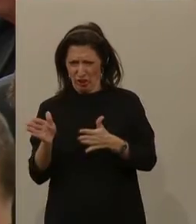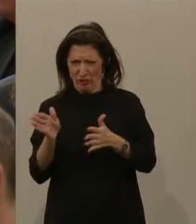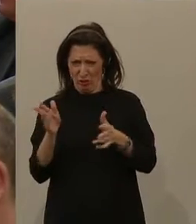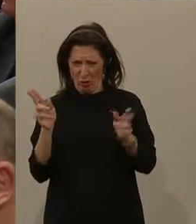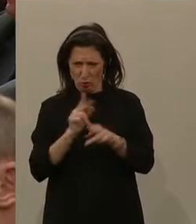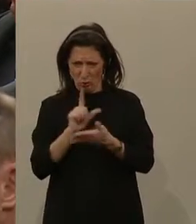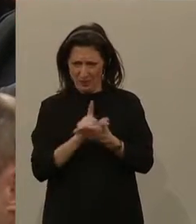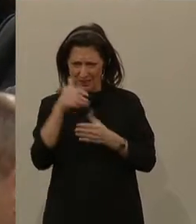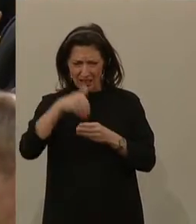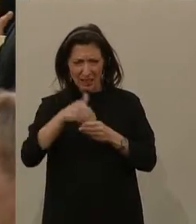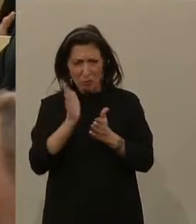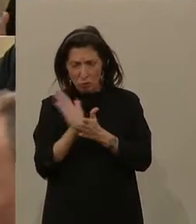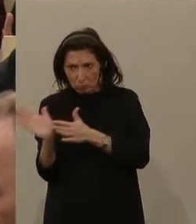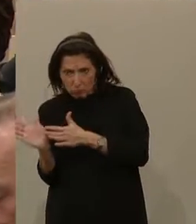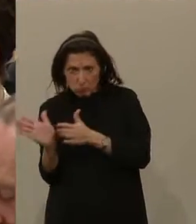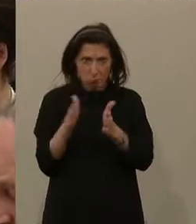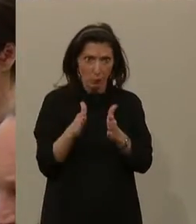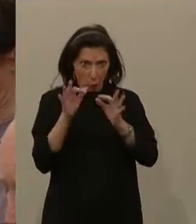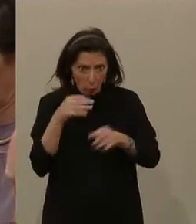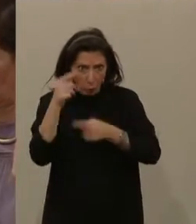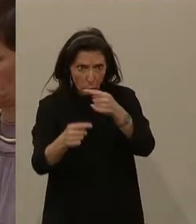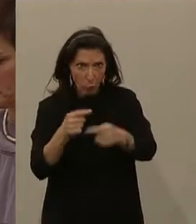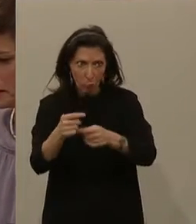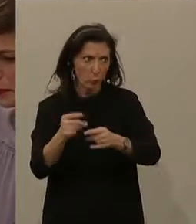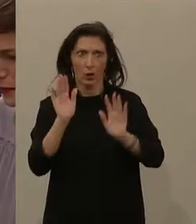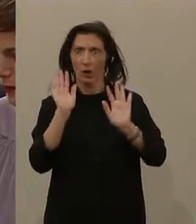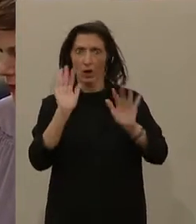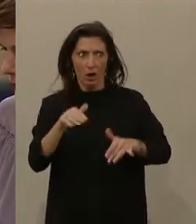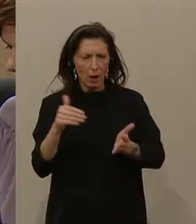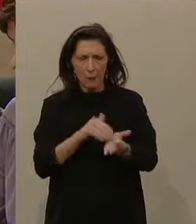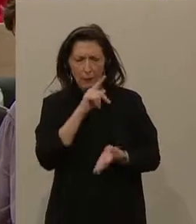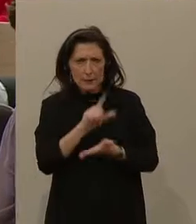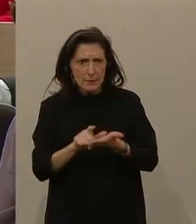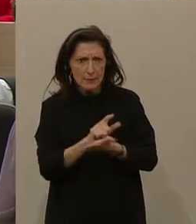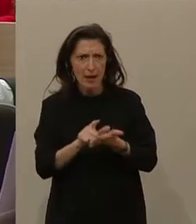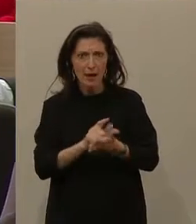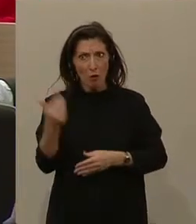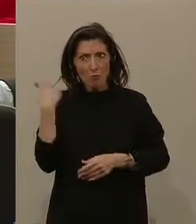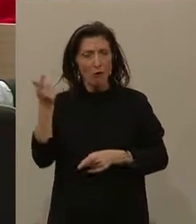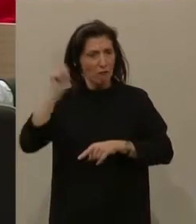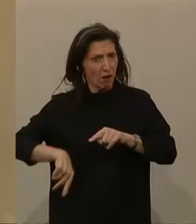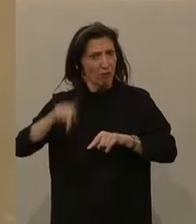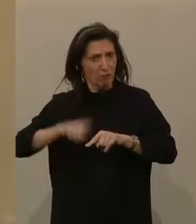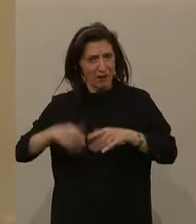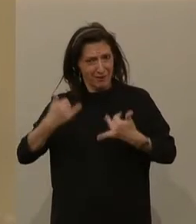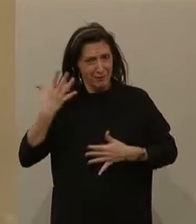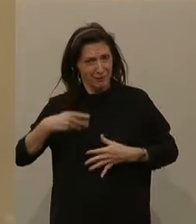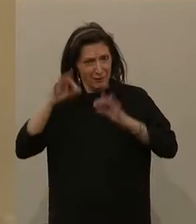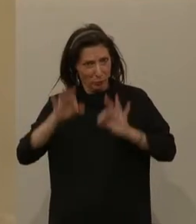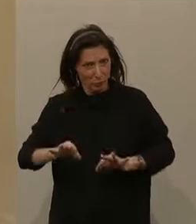Das heißt, wir werden sicher eine gewisse Zeit brauchen, um all die Fehler, die in der Vergangenheit gemacht wurden, wiedergutzumachen.